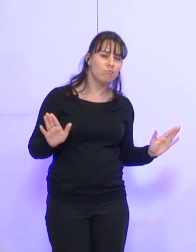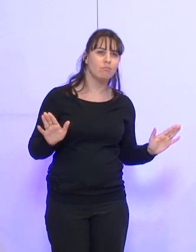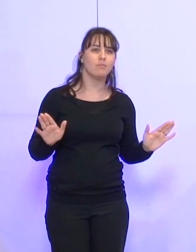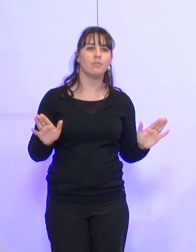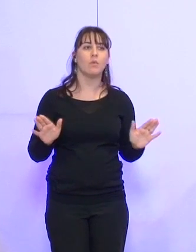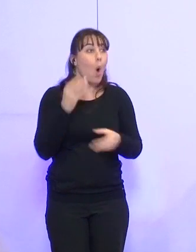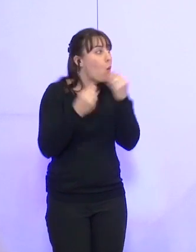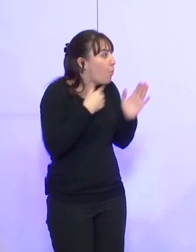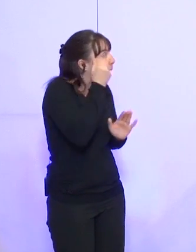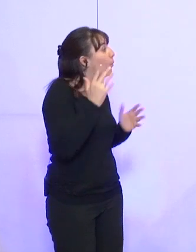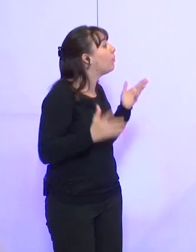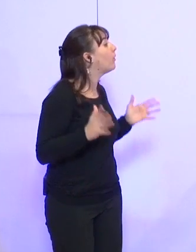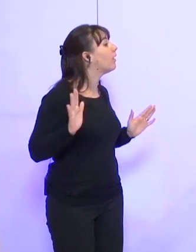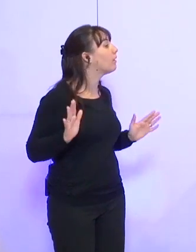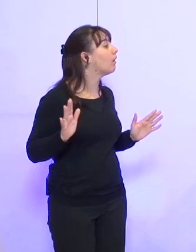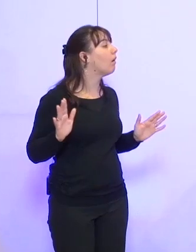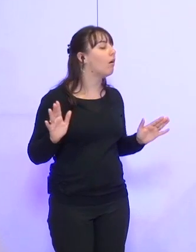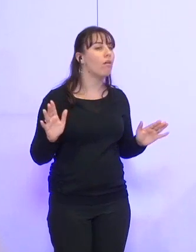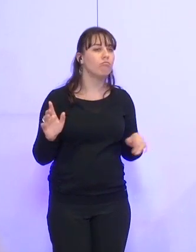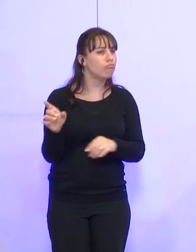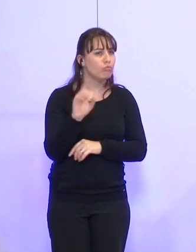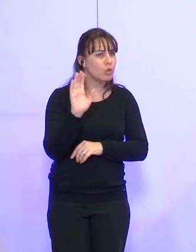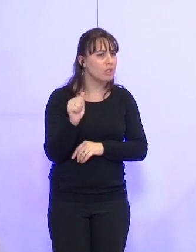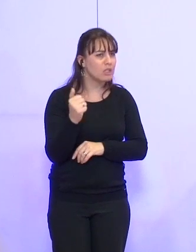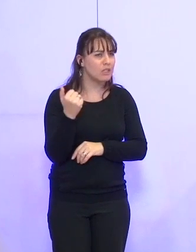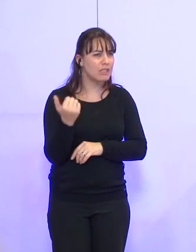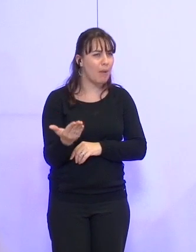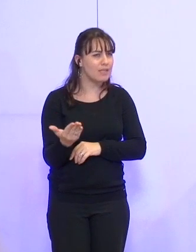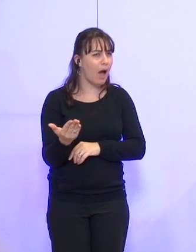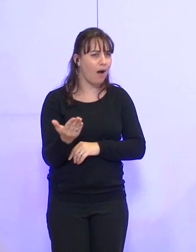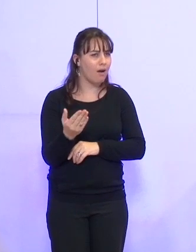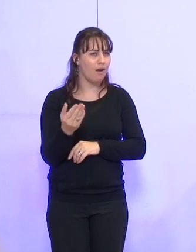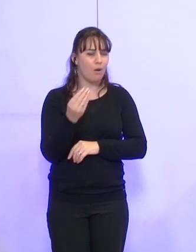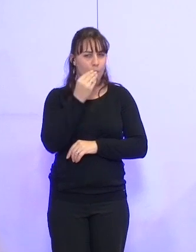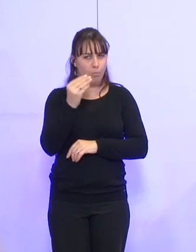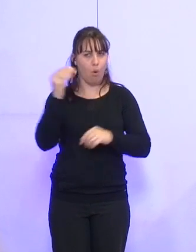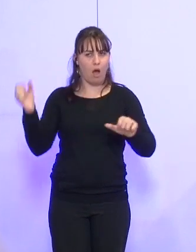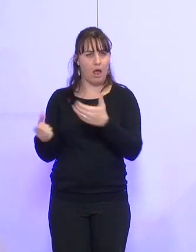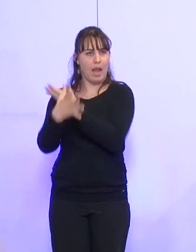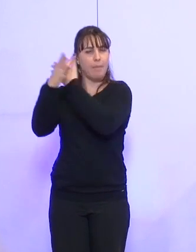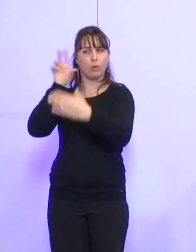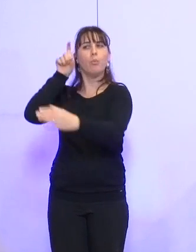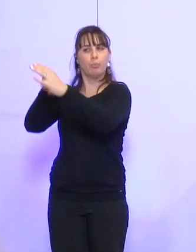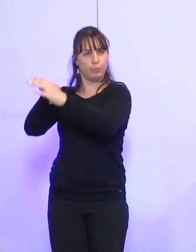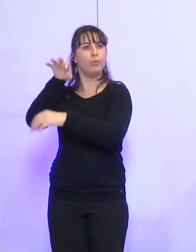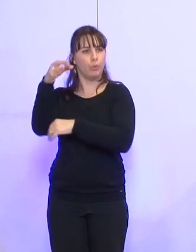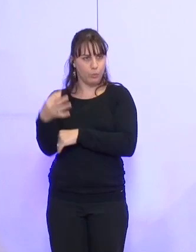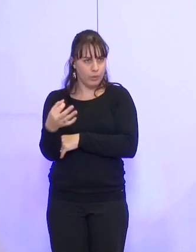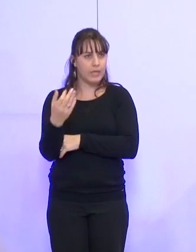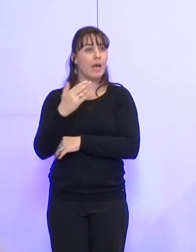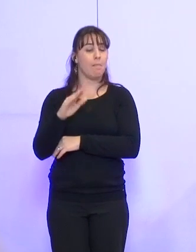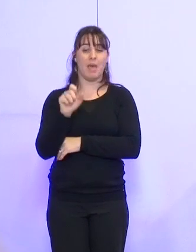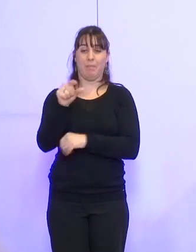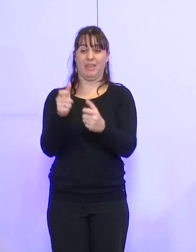Alors, c'est pas du tout ça, en fait. Ça a bien passé ce contrôle à métro, c'est juste que cet